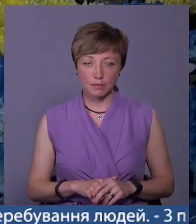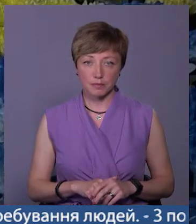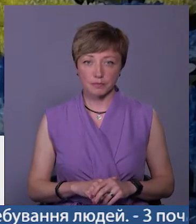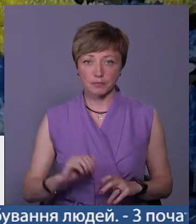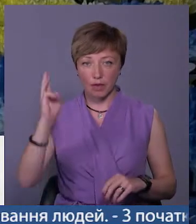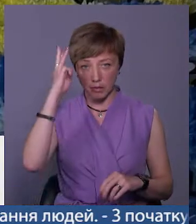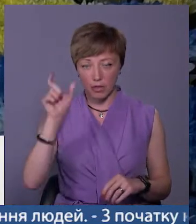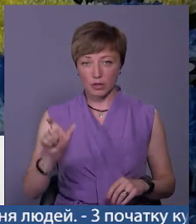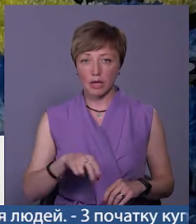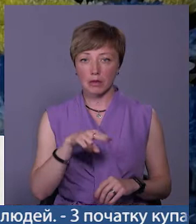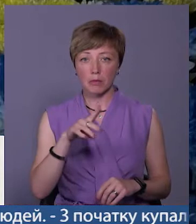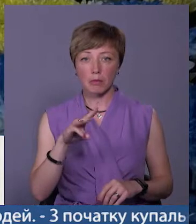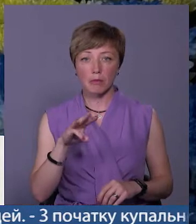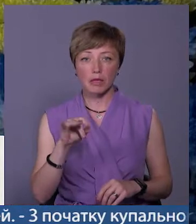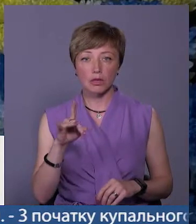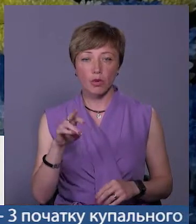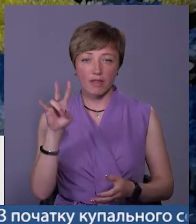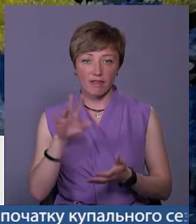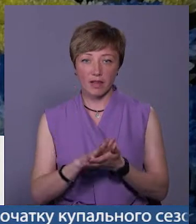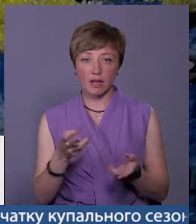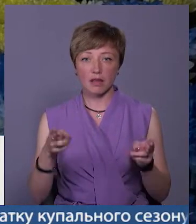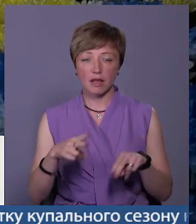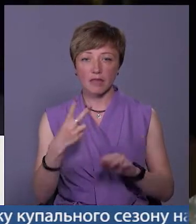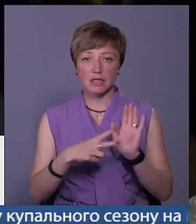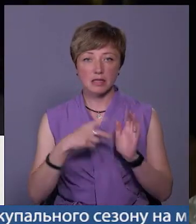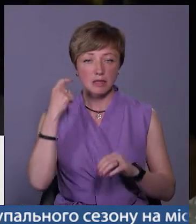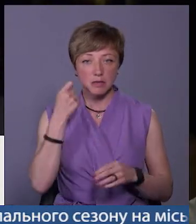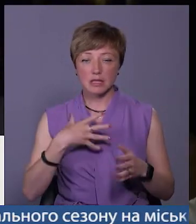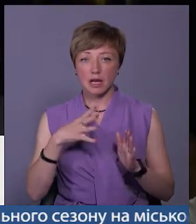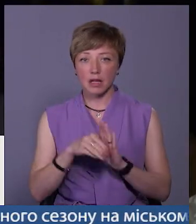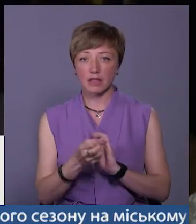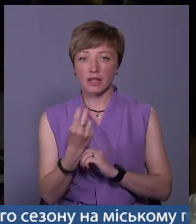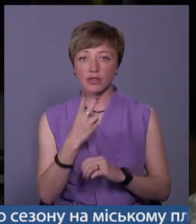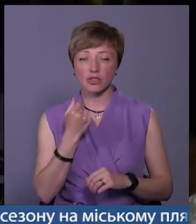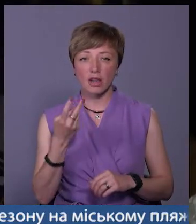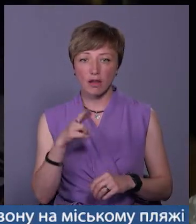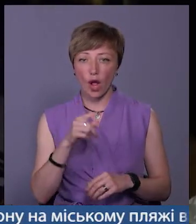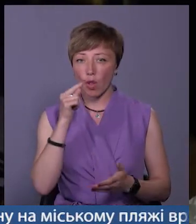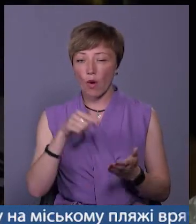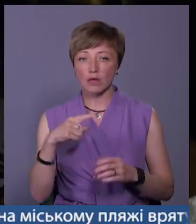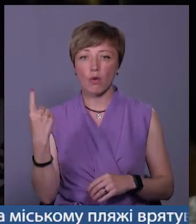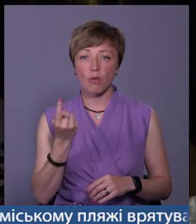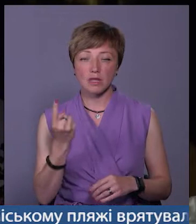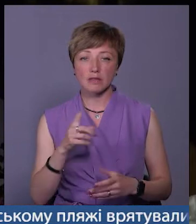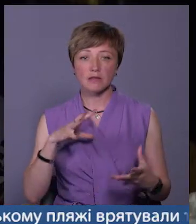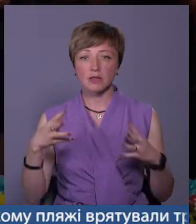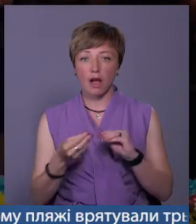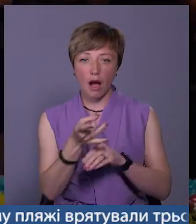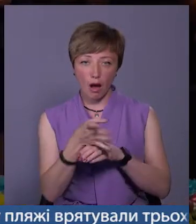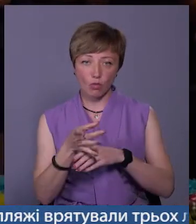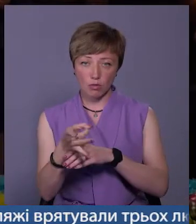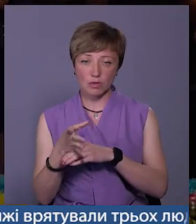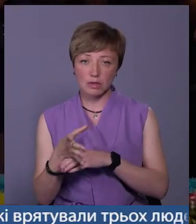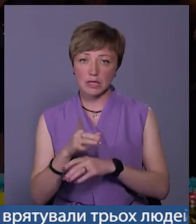Хмельничанину Дмитру Безрукому на віки 27. Захисник загинув 12 червня в Луганській області внаслідок артобстрілу.